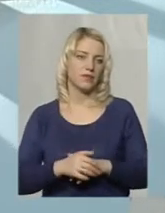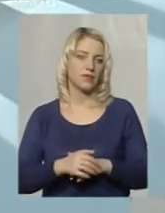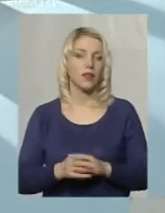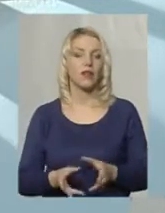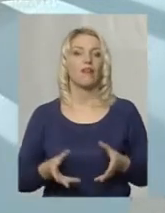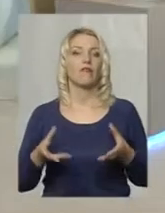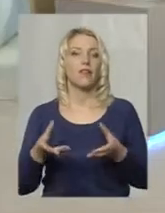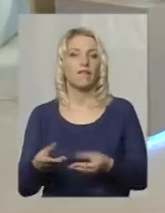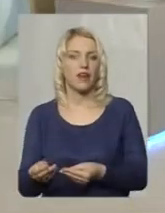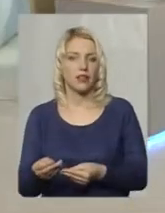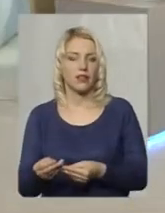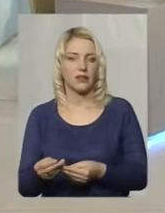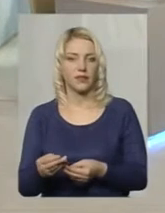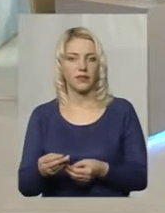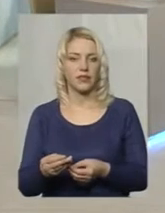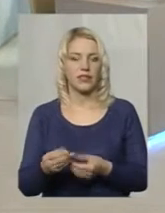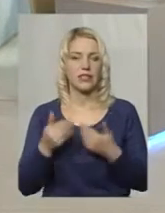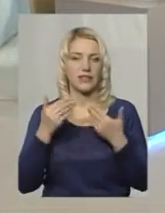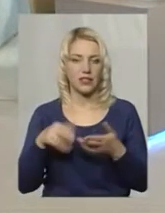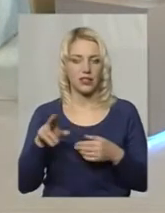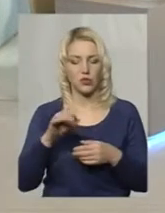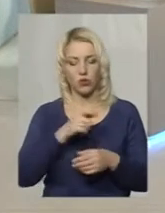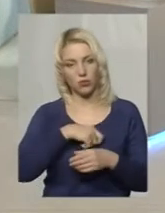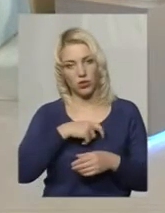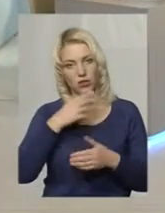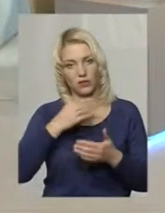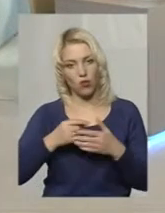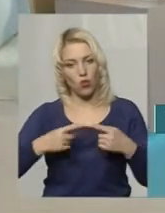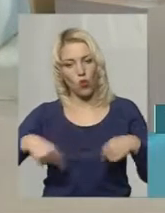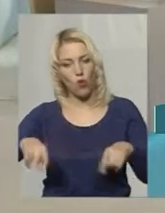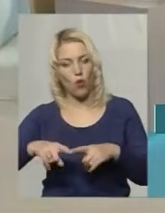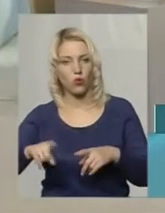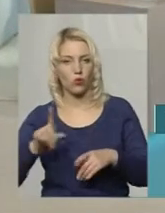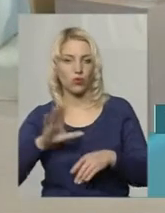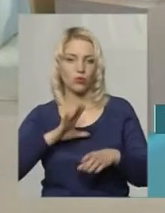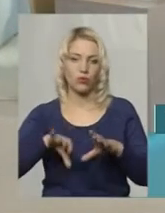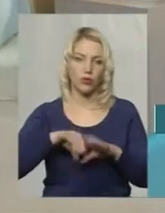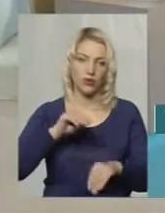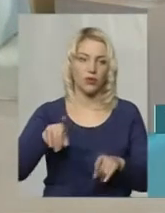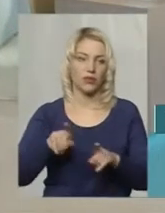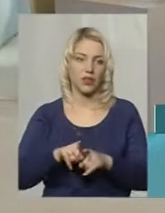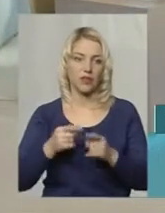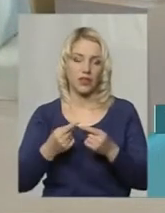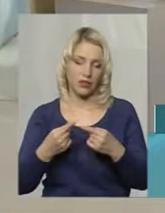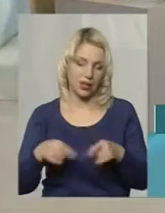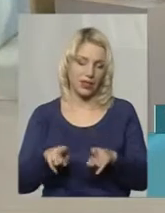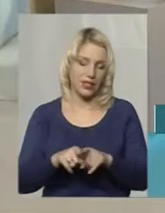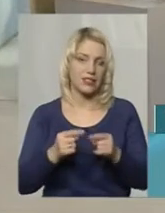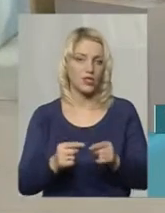впливати, звертатися до депутатів свого округу, які були обрані, теж такий спосіб, ну,